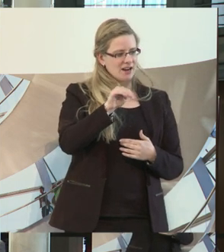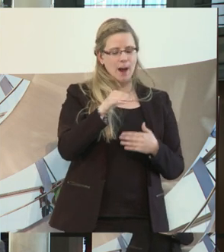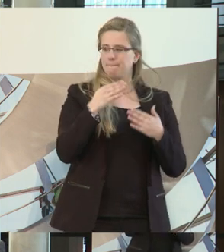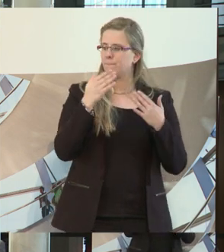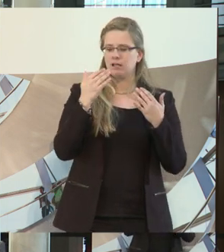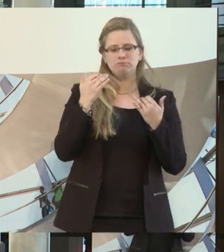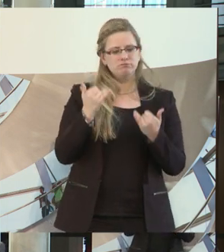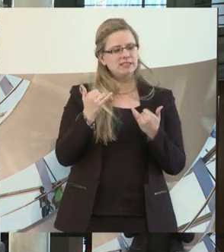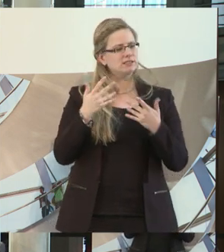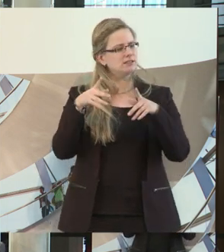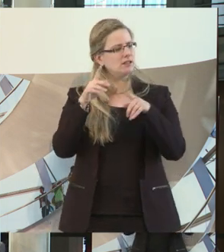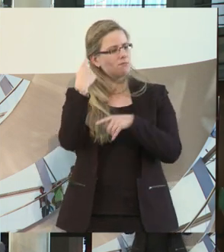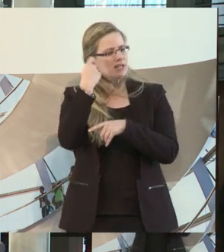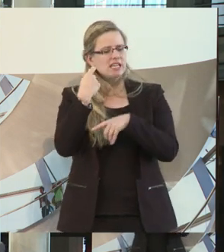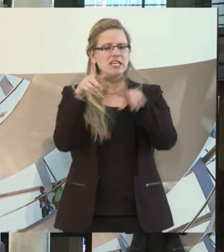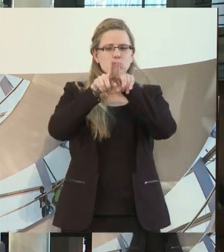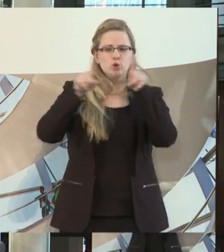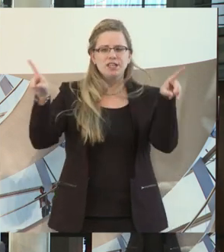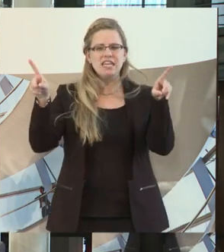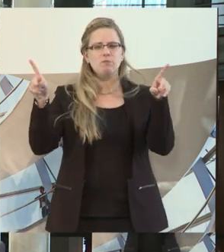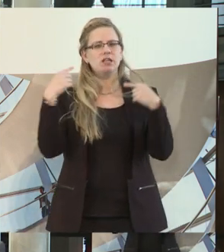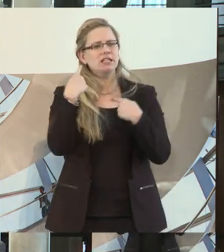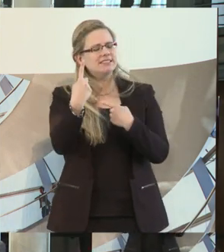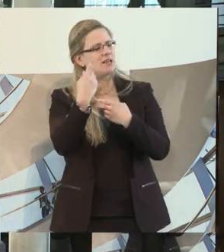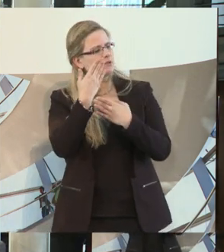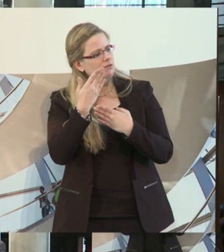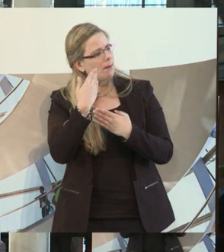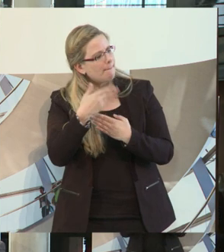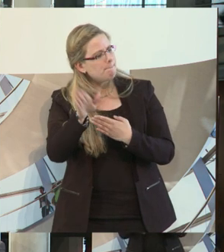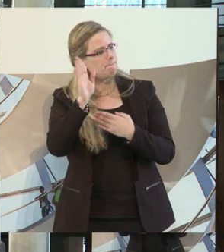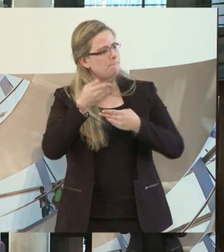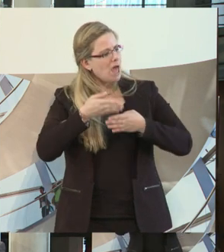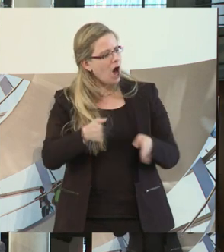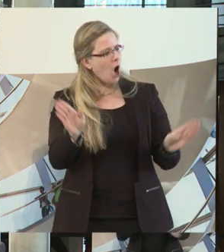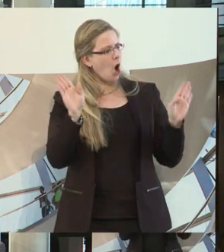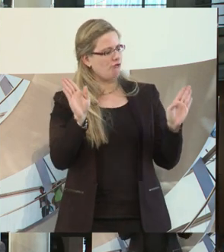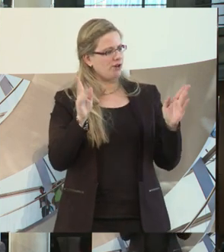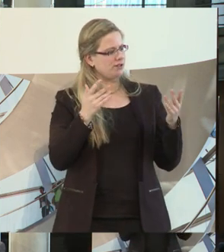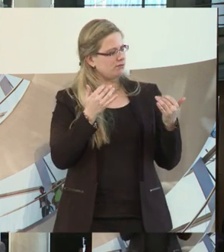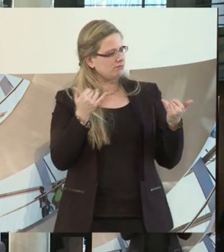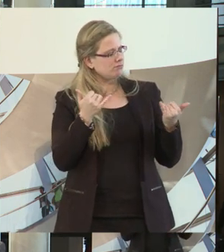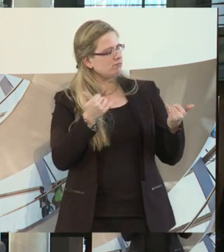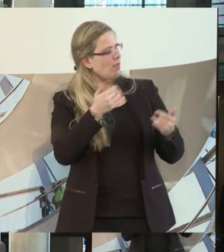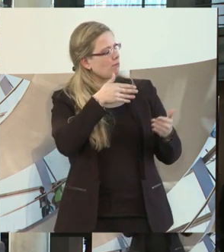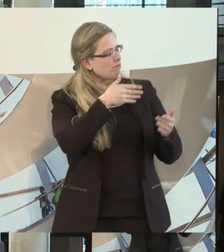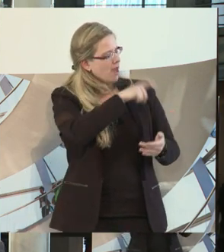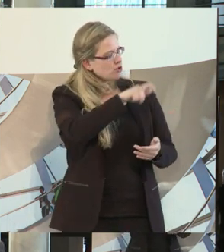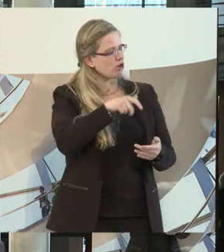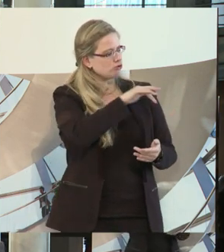ein? Und wie kann man, das ist ja eigentlich die Kernfrage, den ersten Arbeitsmarkt so organisieren, dass wenn Menschen